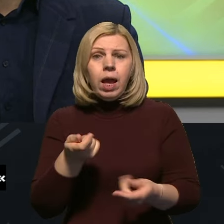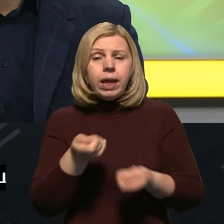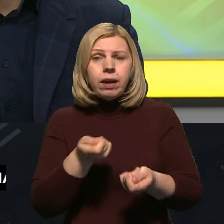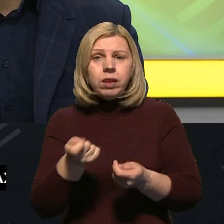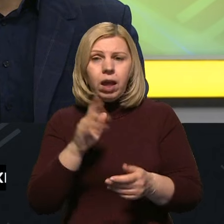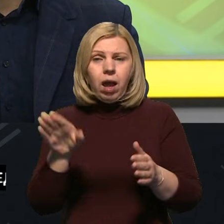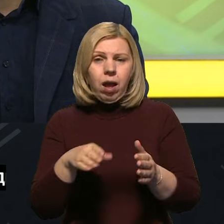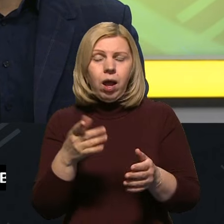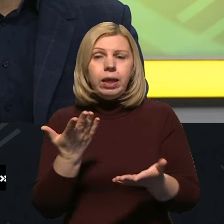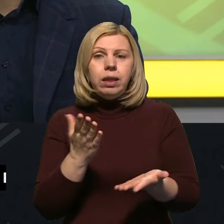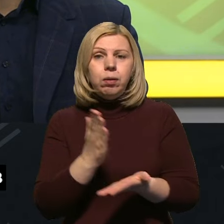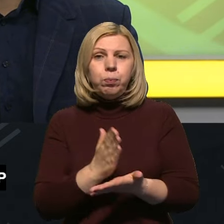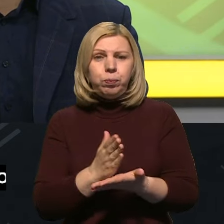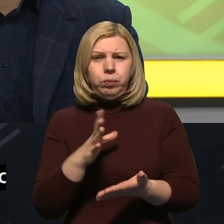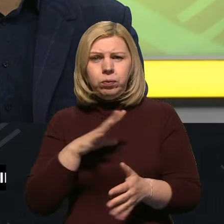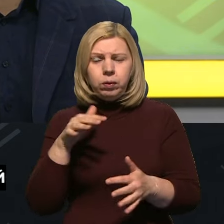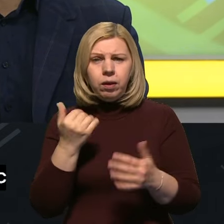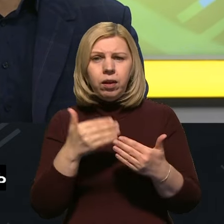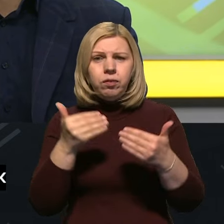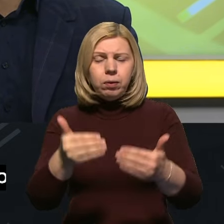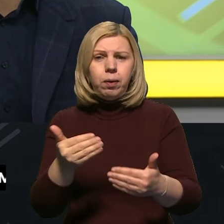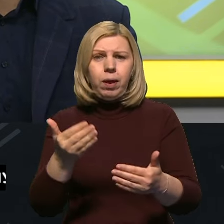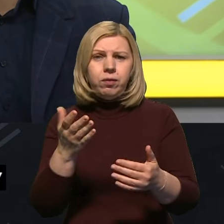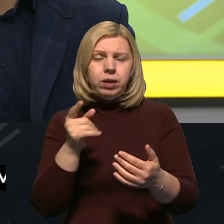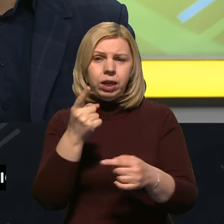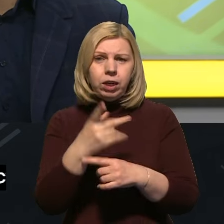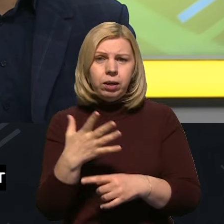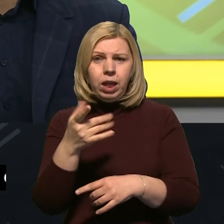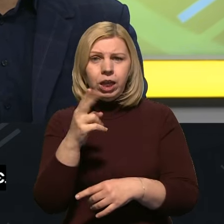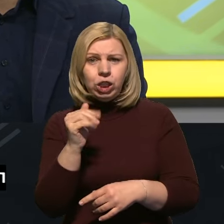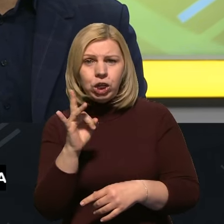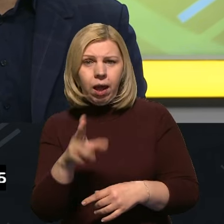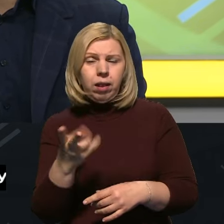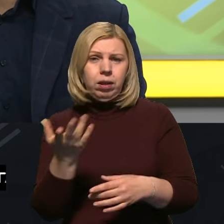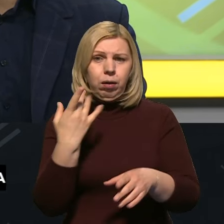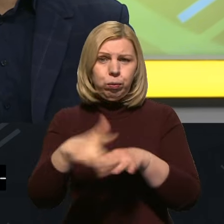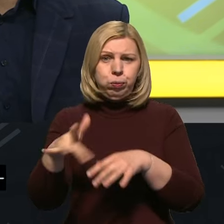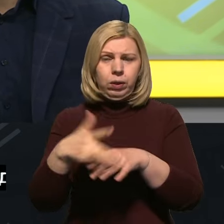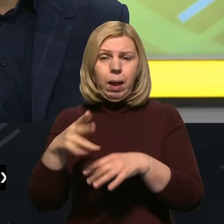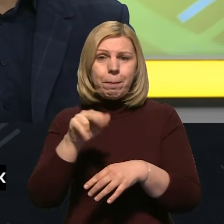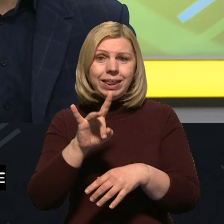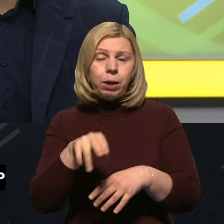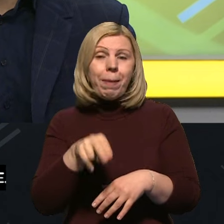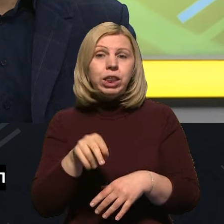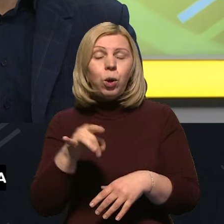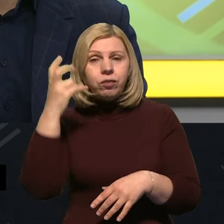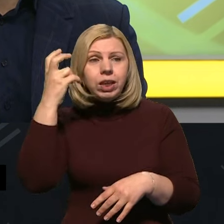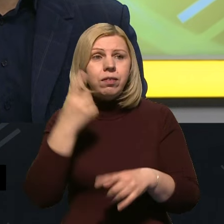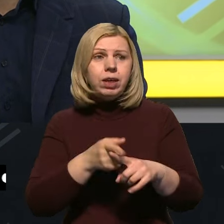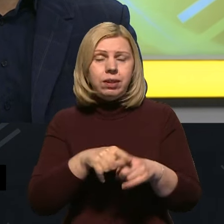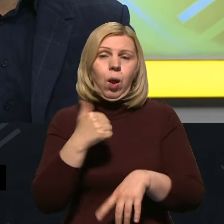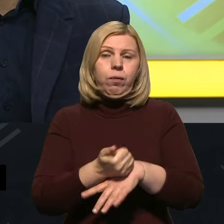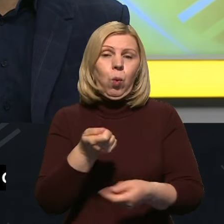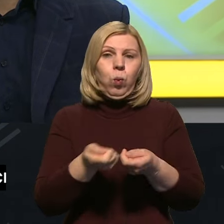підрозділу, який відбивав колись атаку кинжалів масштабно, яка була. Тобто, що «Петріот» в Києві, то публічна інформація від Міністерства оборони